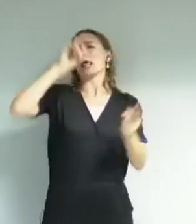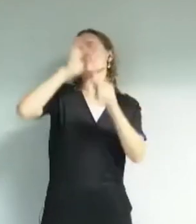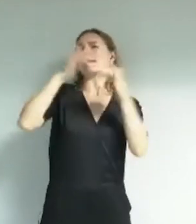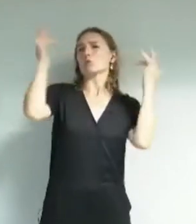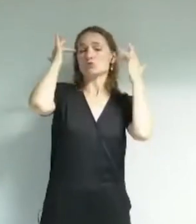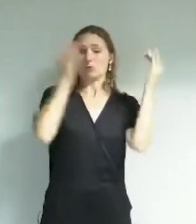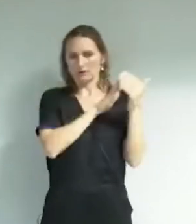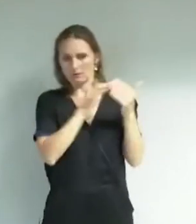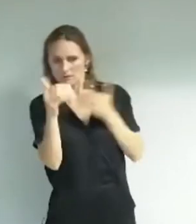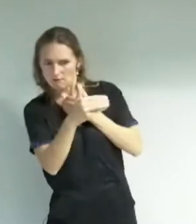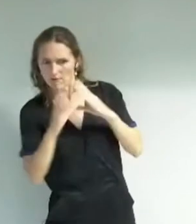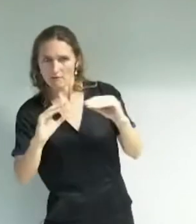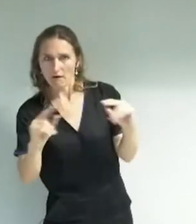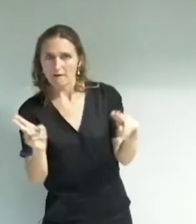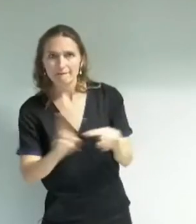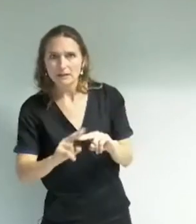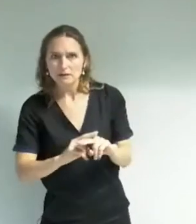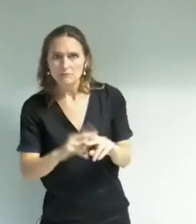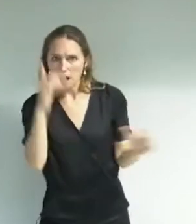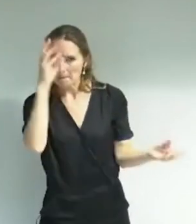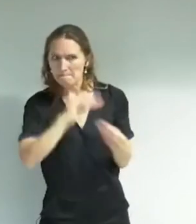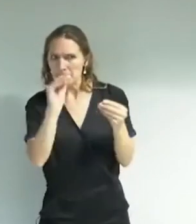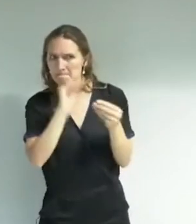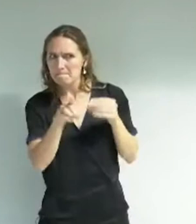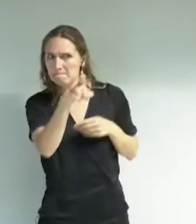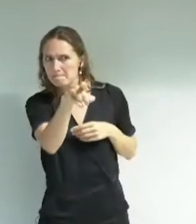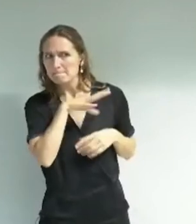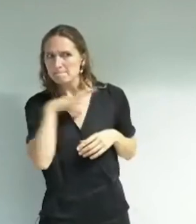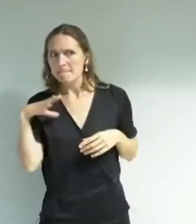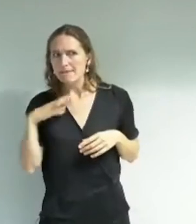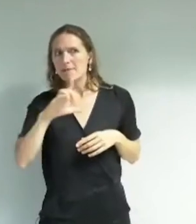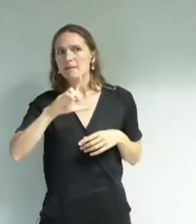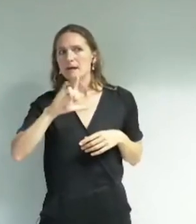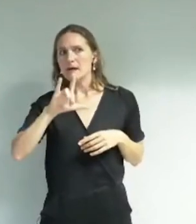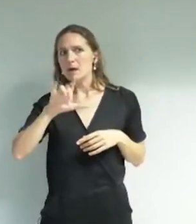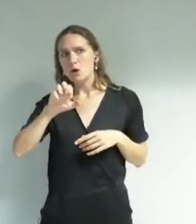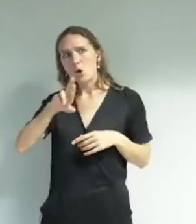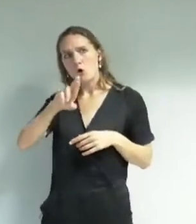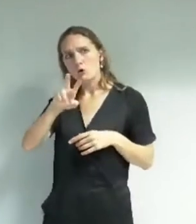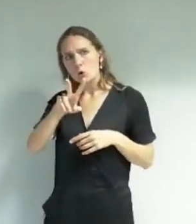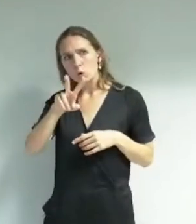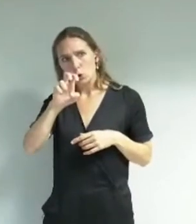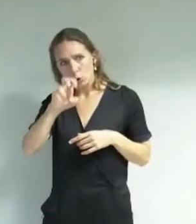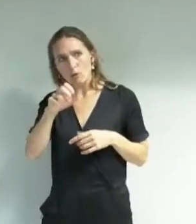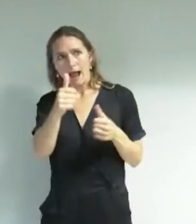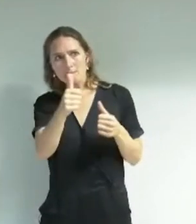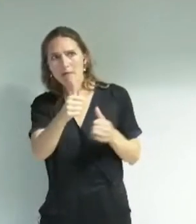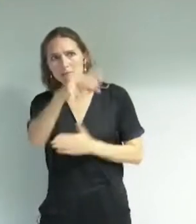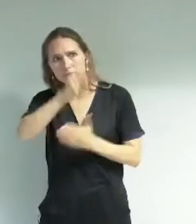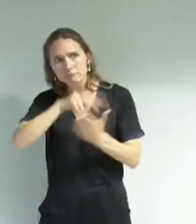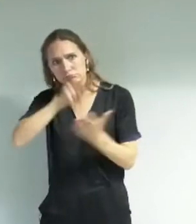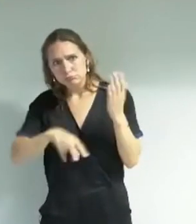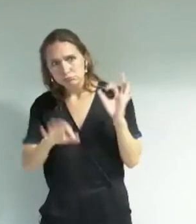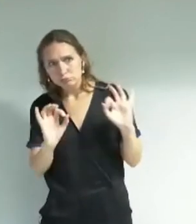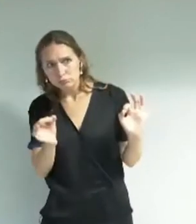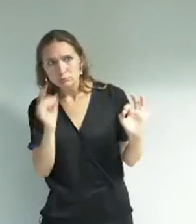la délibération qu'elle porte, car elle commence d'ailleurs par un long développement sur le patrimoine culturel. Brigitte